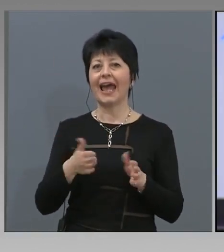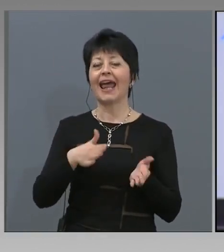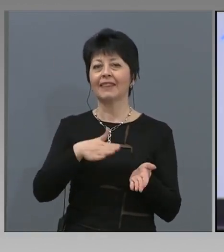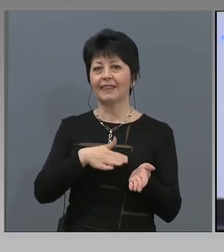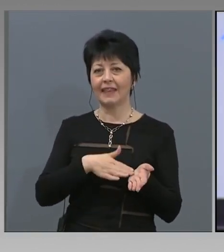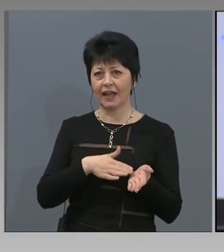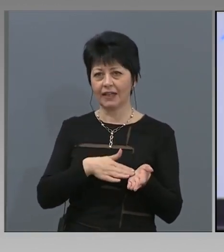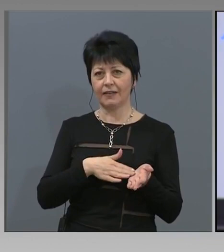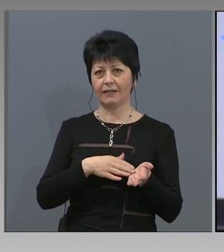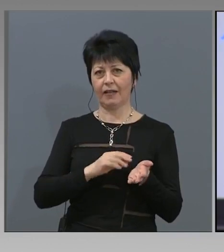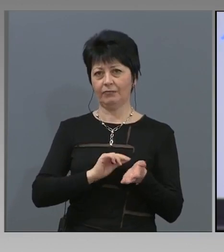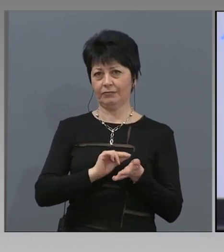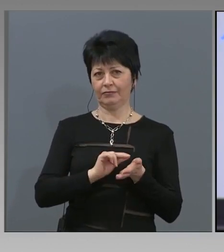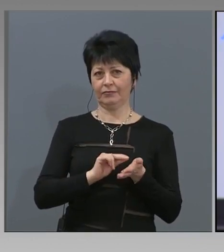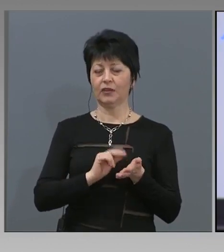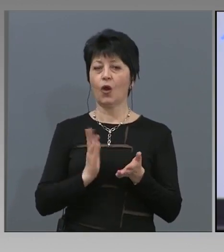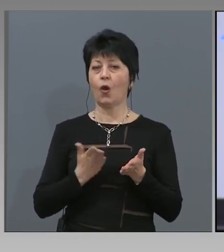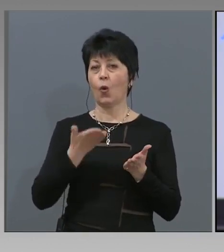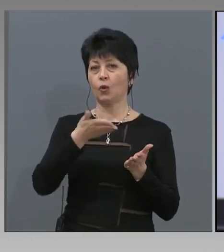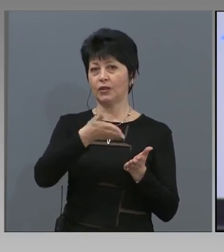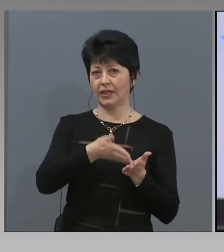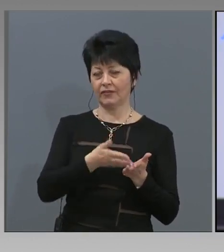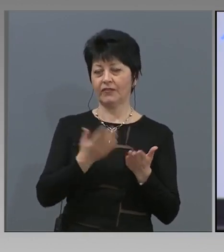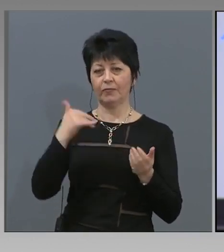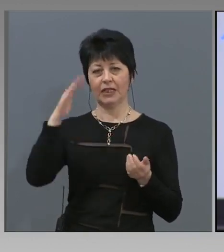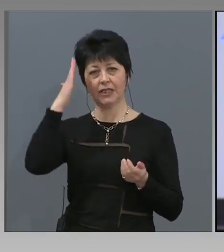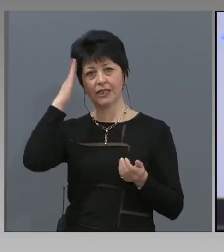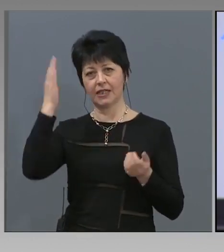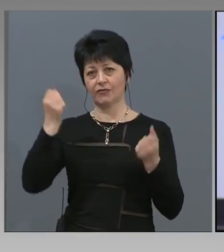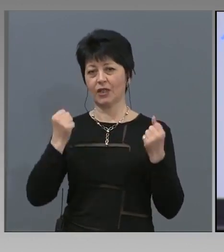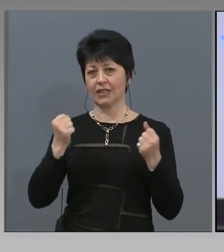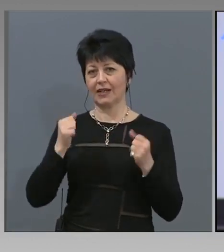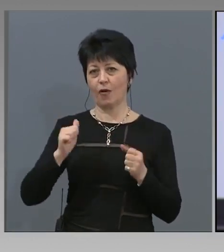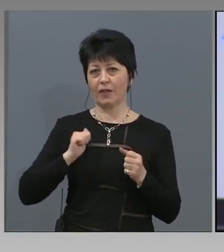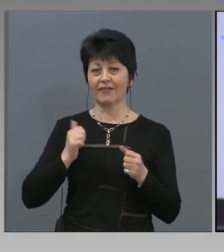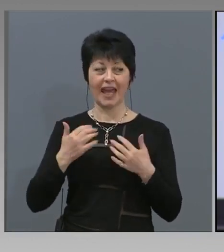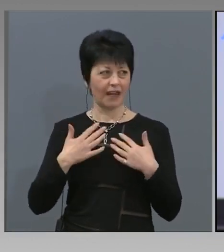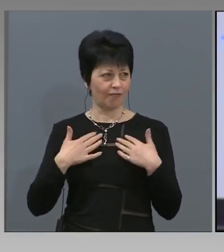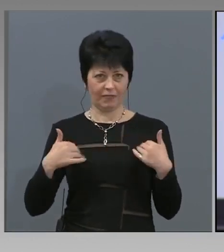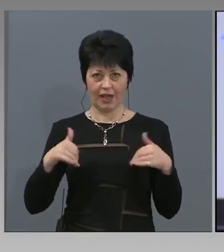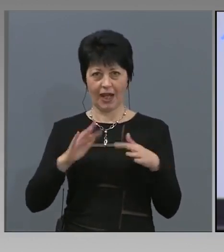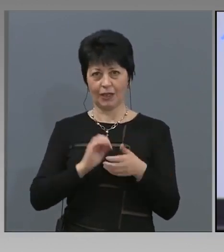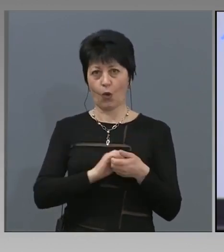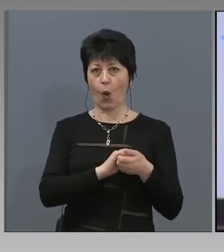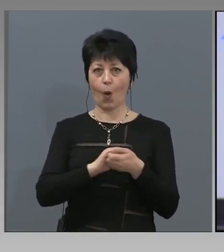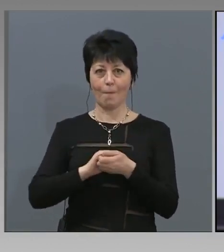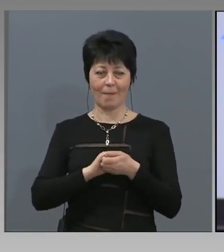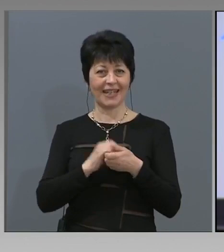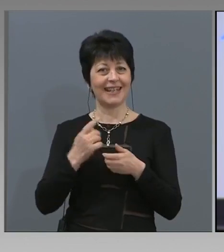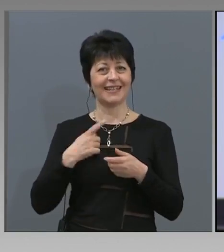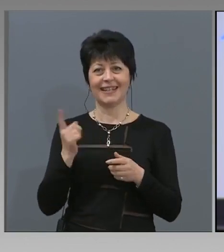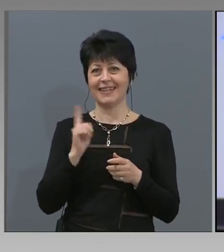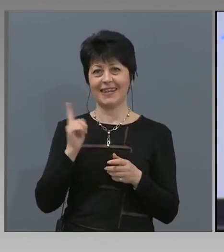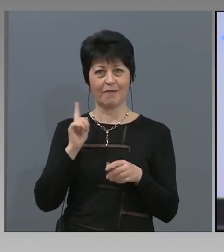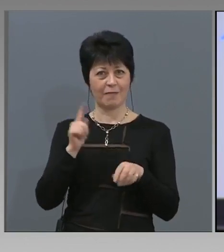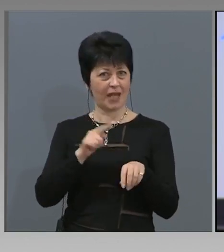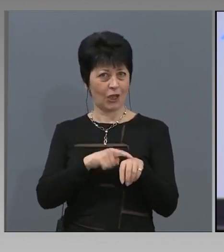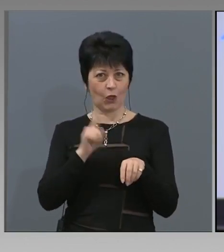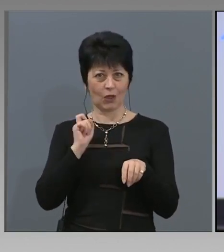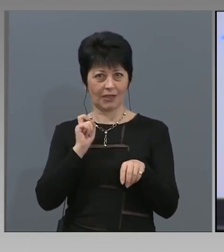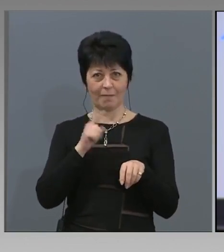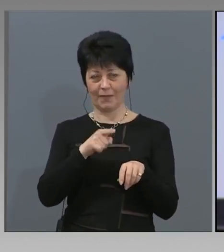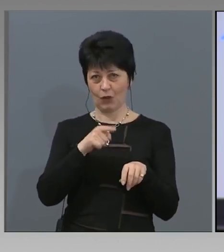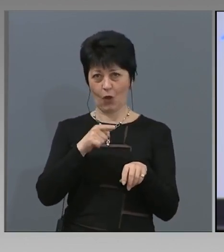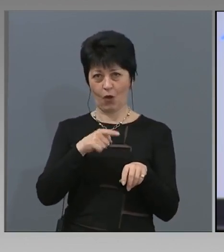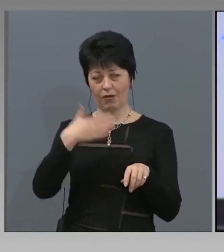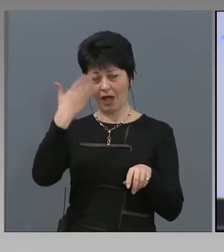отиват в Министерство на здравеопазването. Ние, компаниите, като разработчици, нямаме достъп до данните, не искаме да имаме достъп до данните,